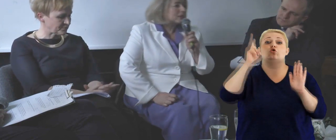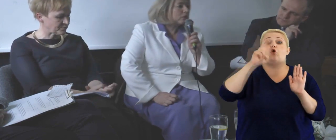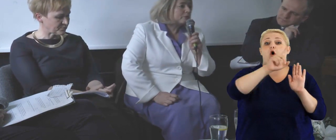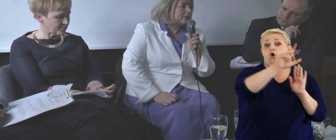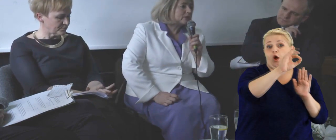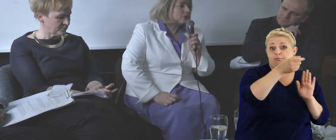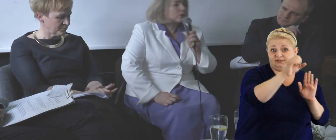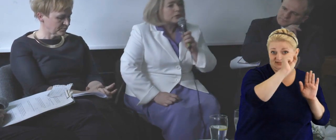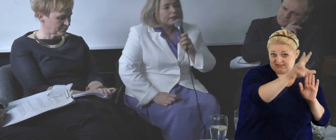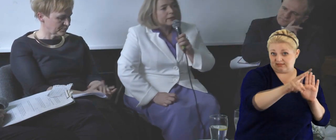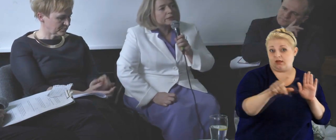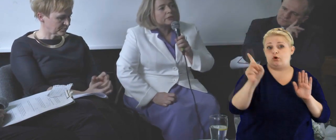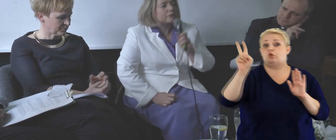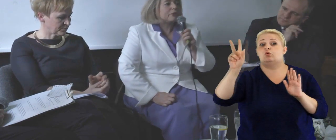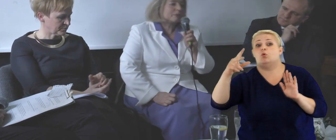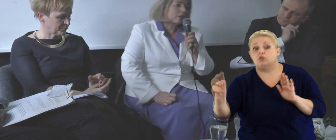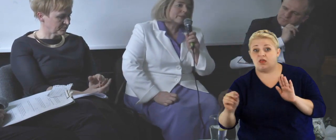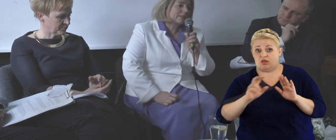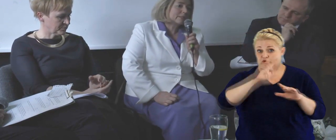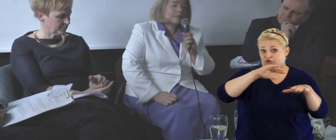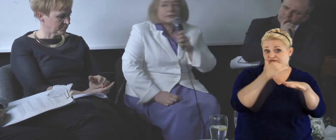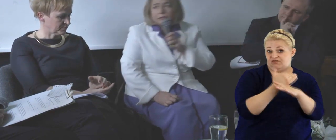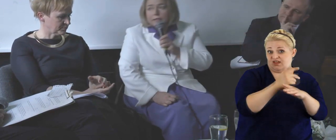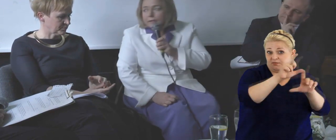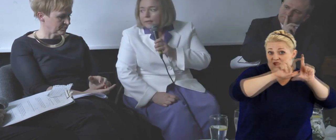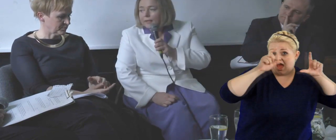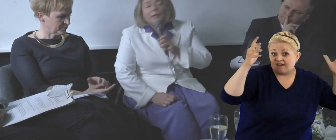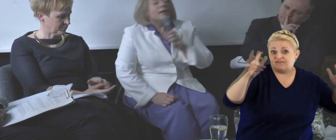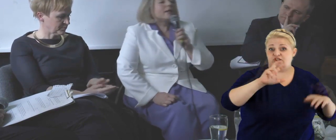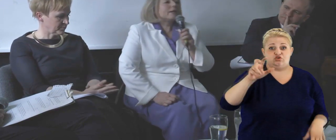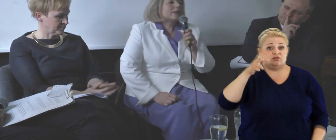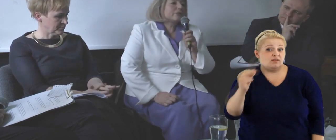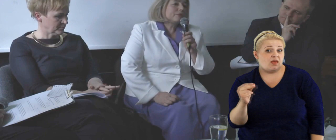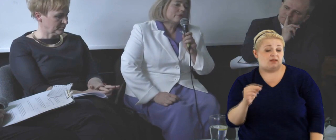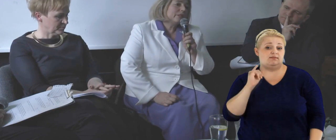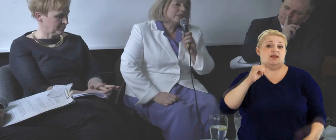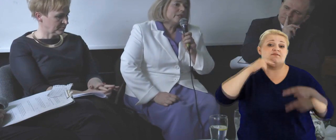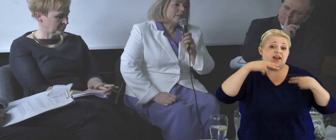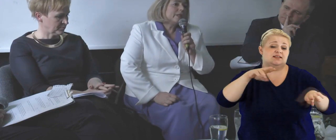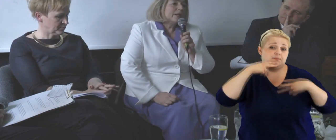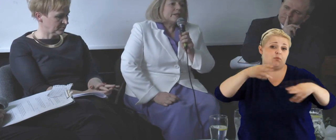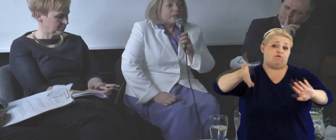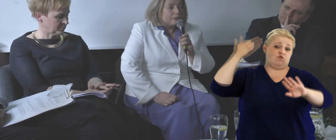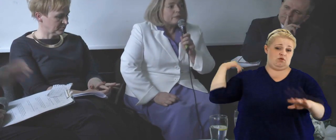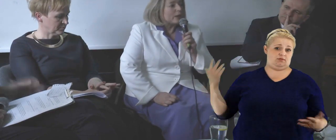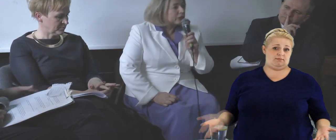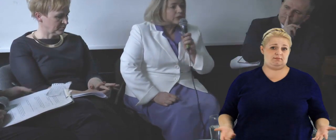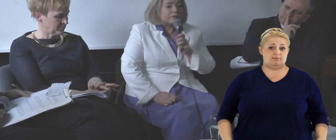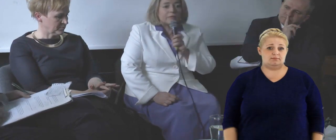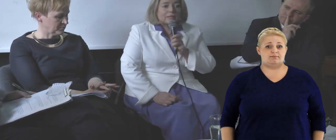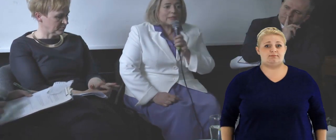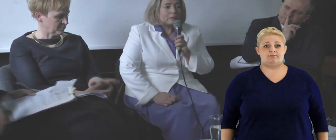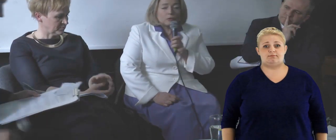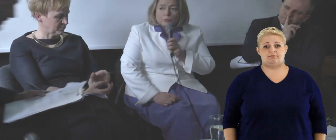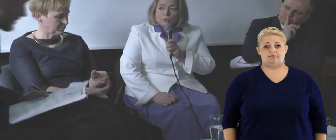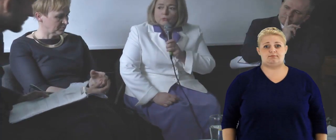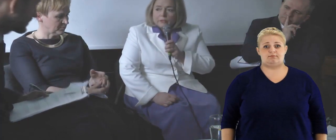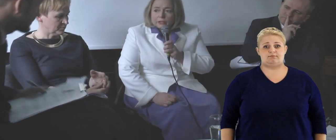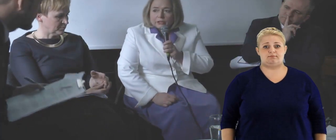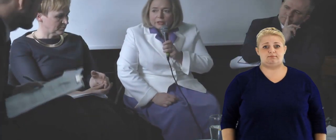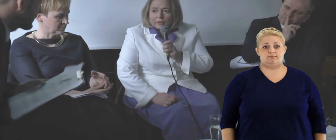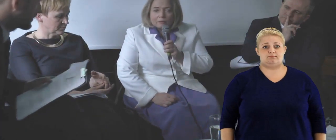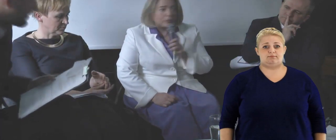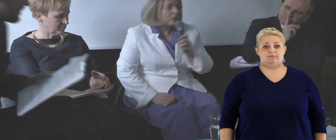Kto jest lobbystą, kto nie, czy firmy komercyjne, czy nie. I, i właściwie wracamy do